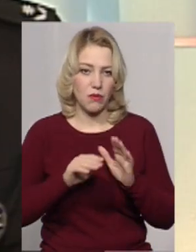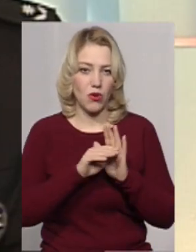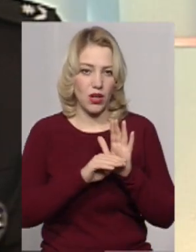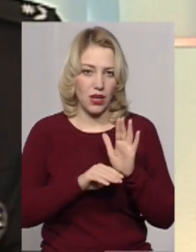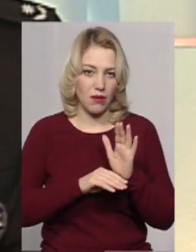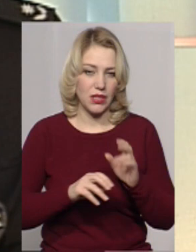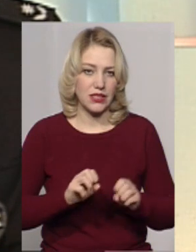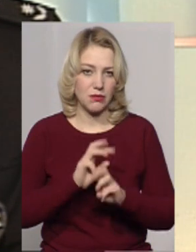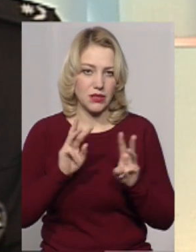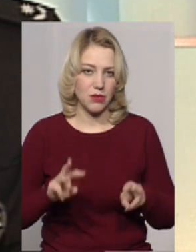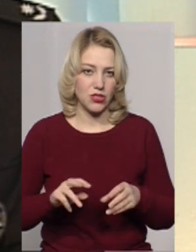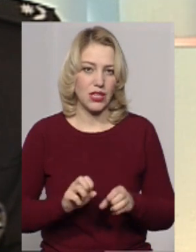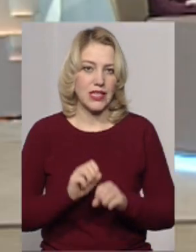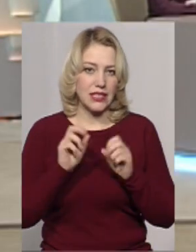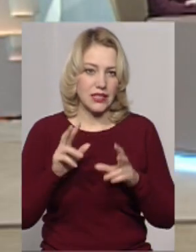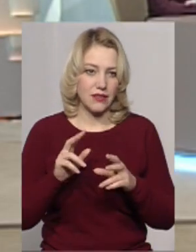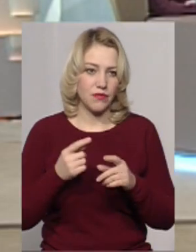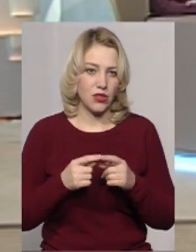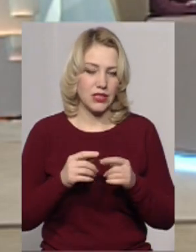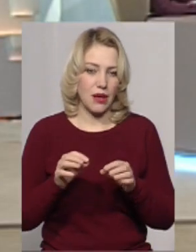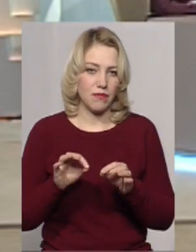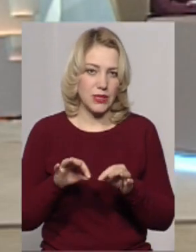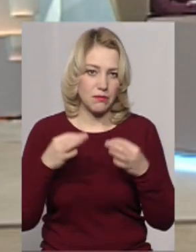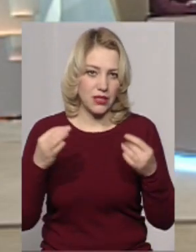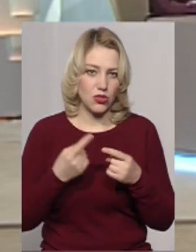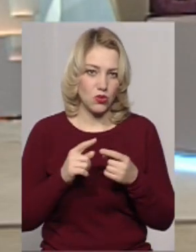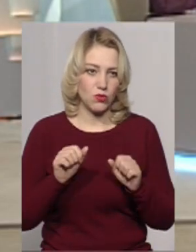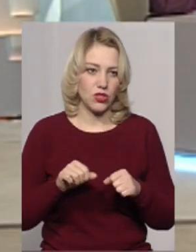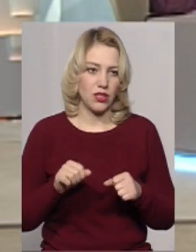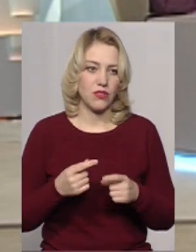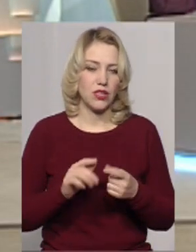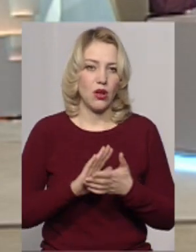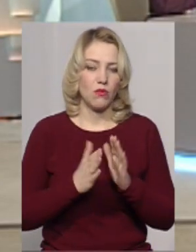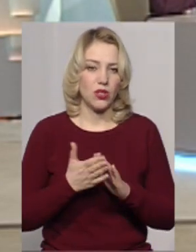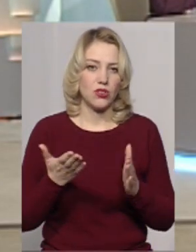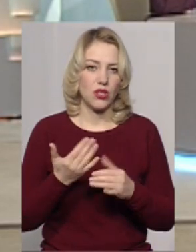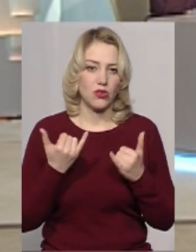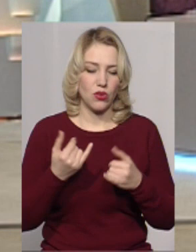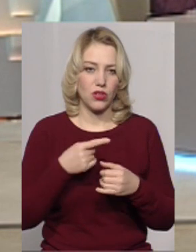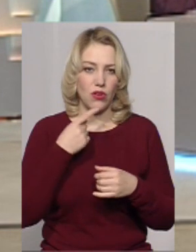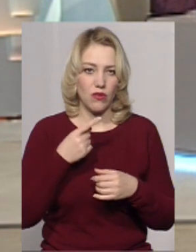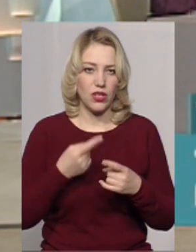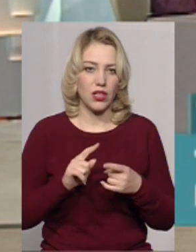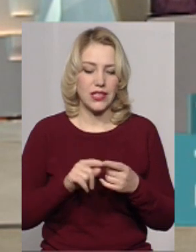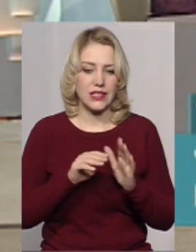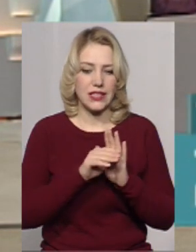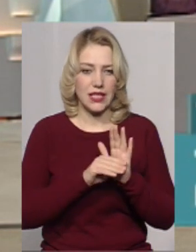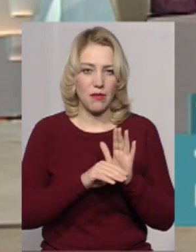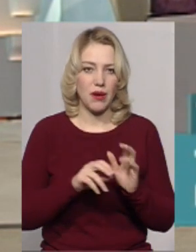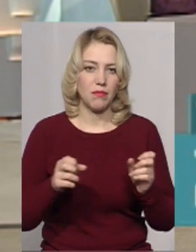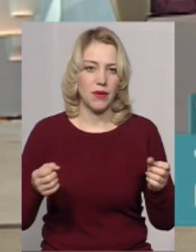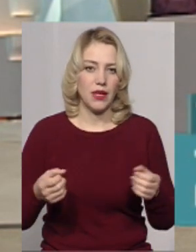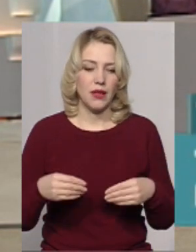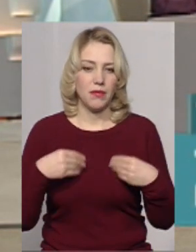забезпечить таку можливість нам. У пункті 1.4 положення, про яке ми сьогодні згадували, прописано, що система призначена